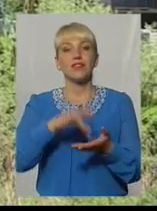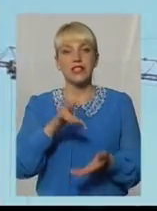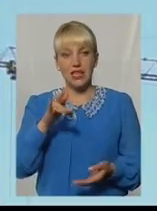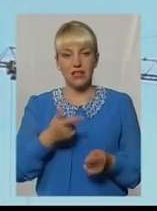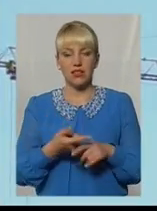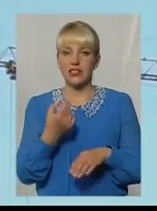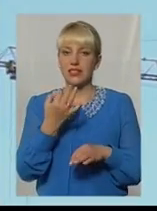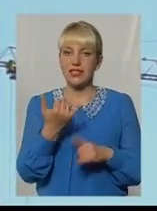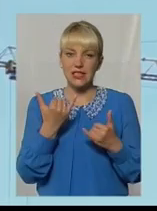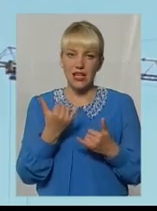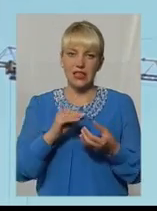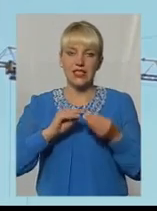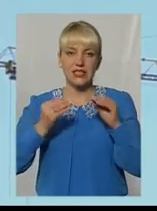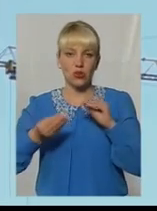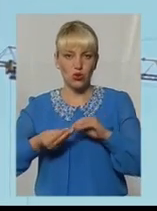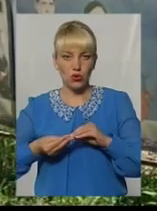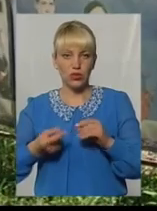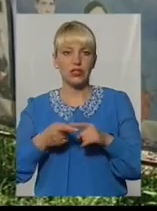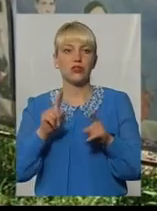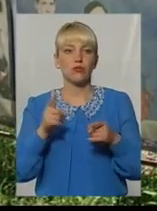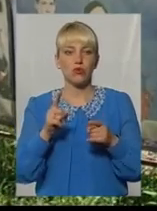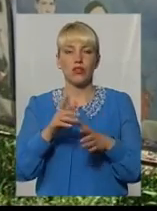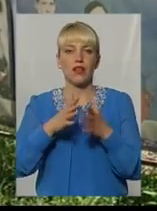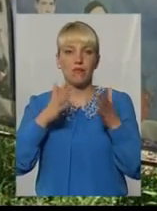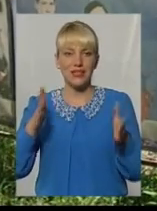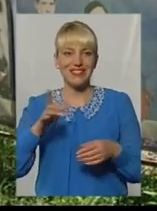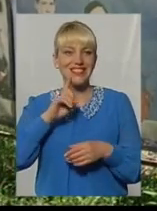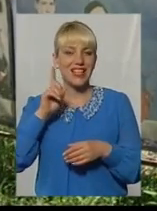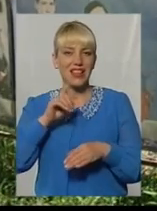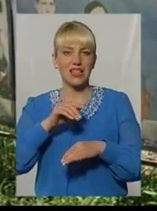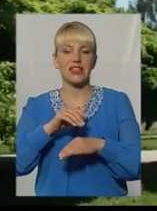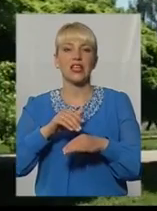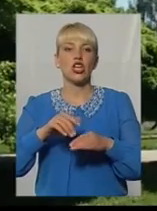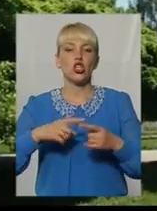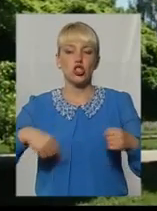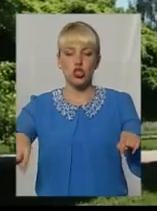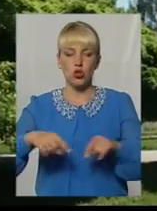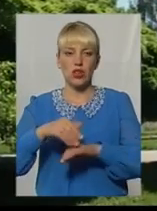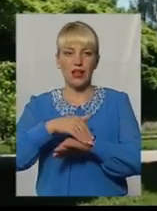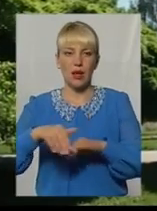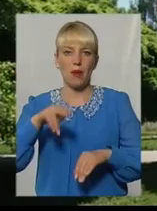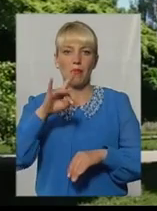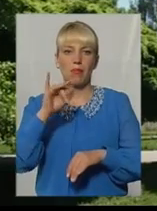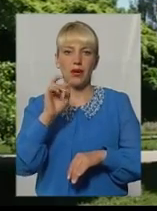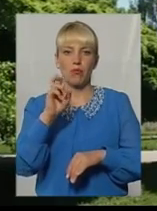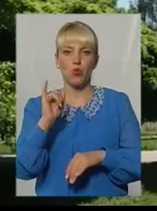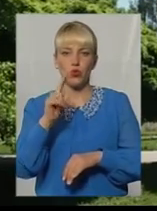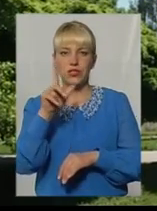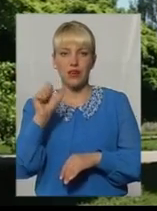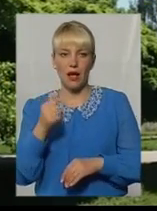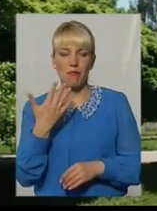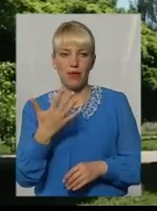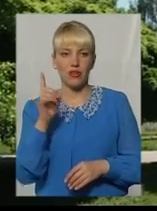найскрутніше. А на одній з найбільших у Хмельницькому зелених зон, за адресою Прибузька, 5, дріб 1, триває масштабне